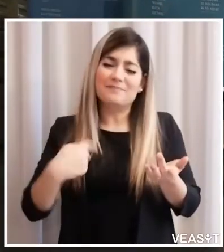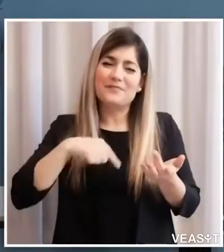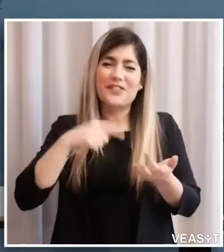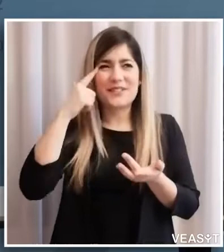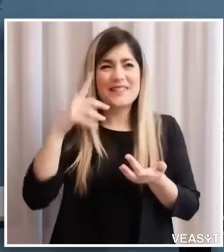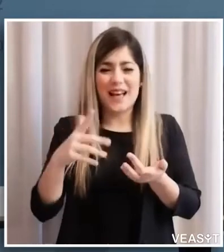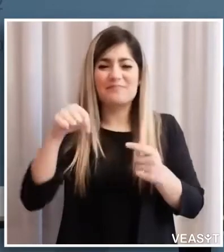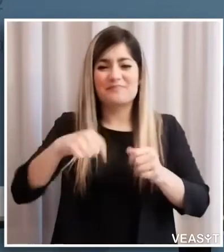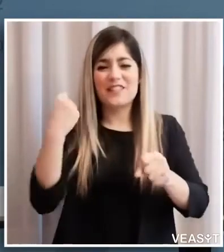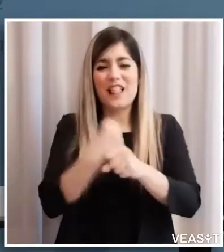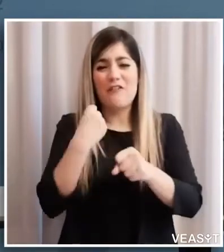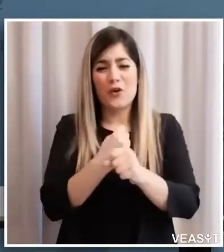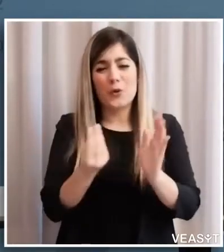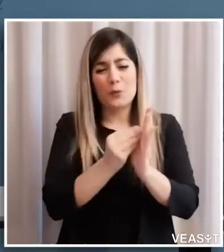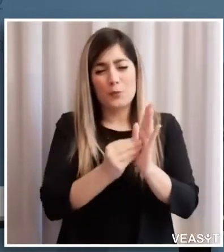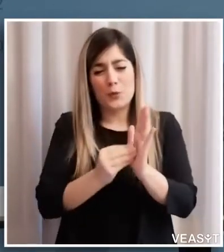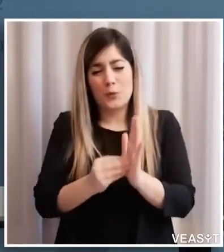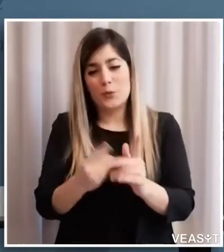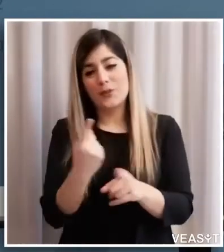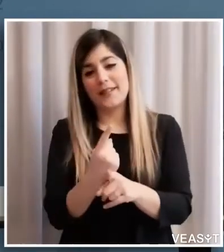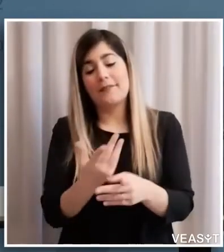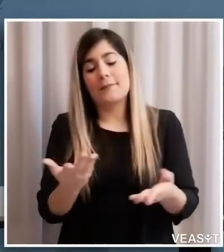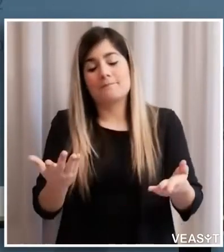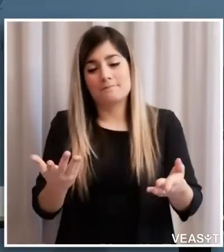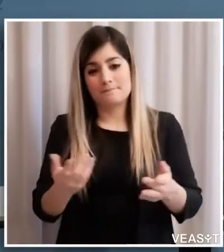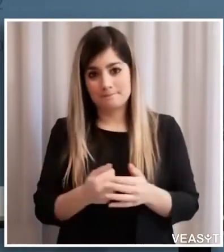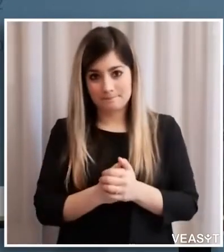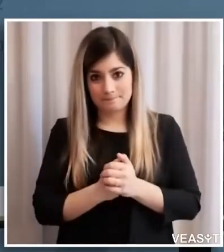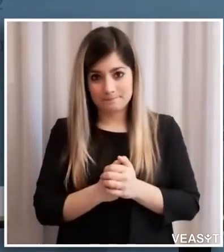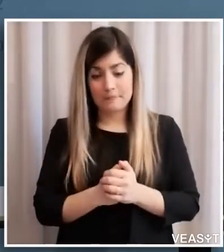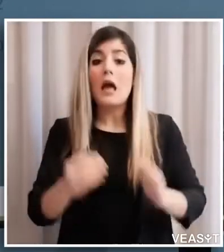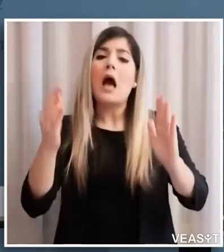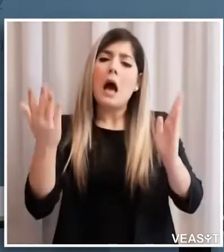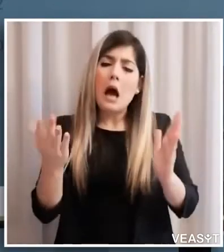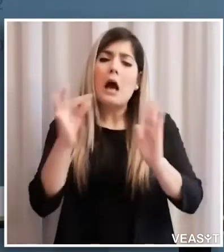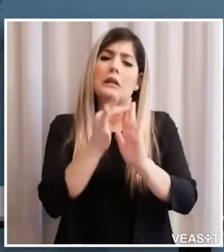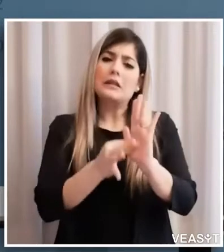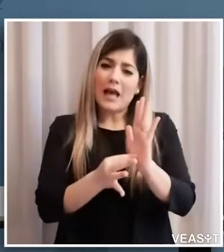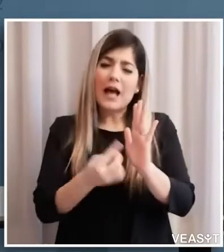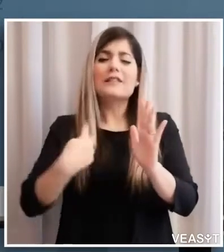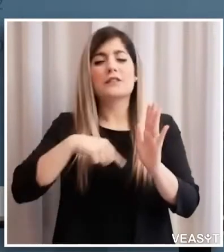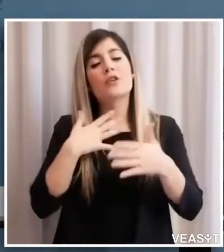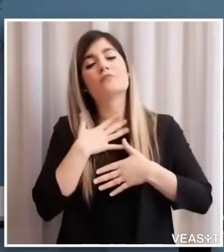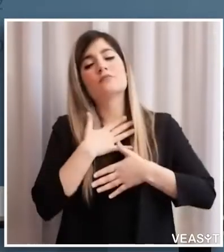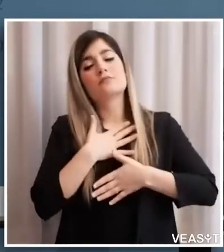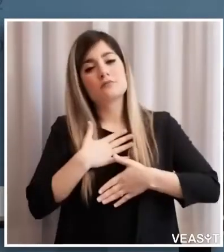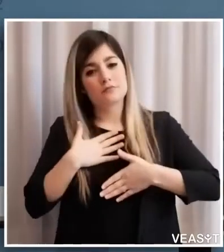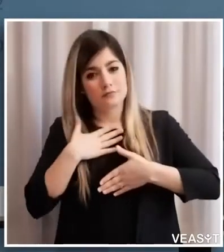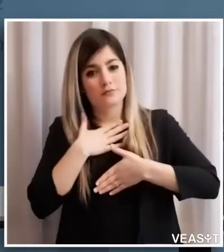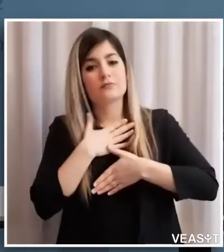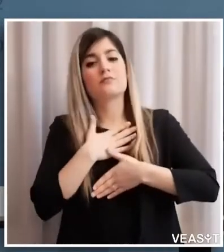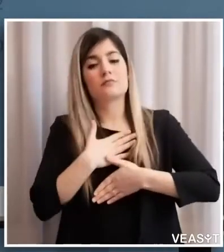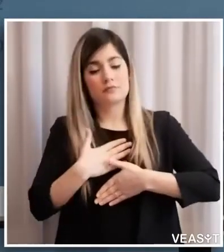ancora da svolgere. Bene, tutti questi dati sono però piuttosto confortanti, vuol dire che